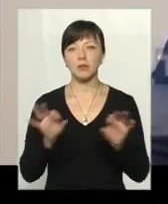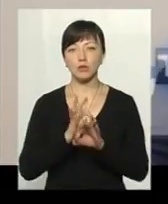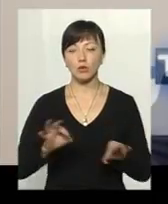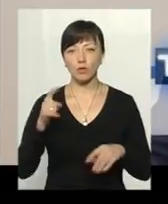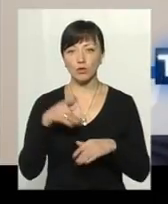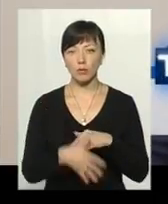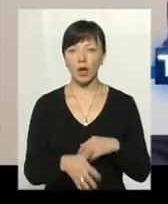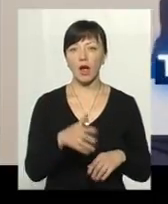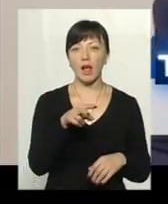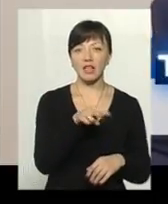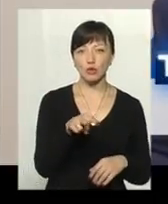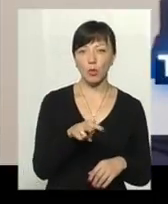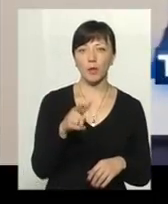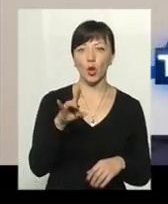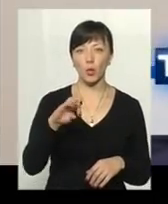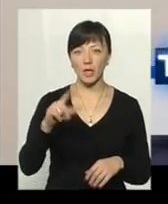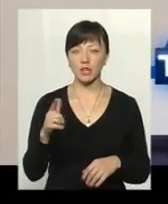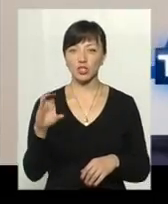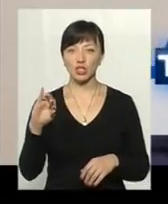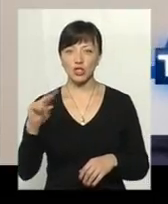буде на управління судзахисту